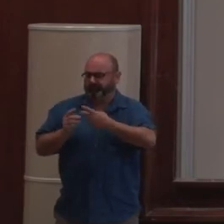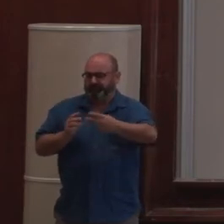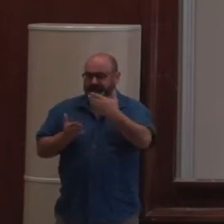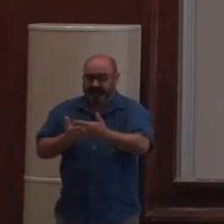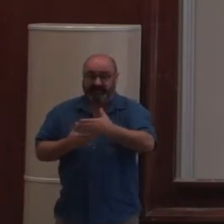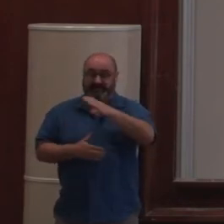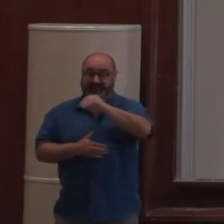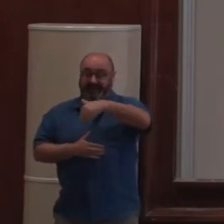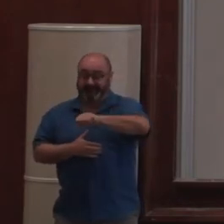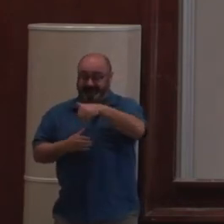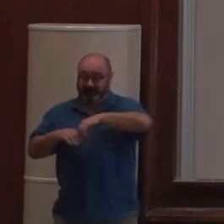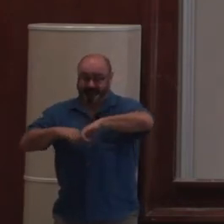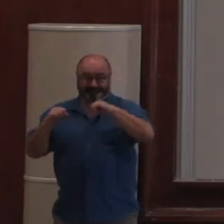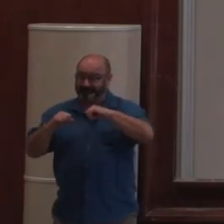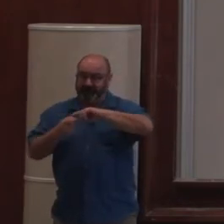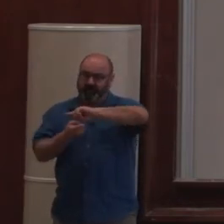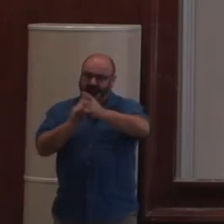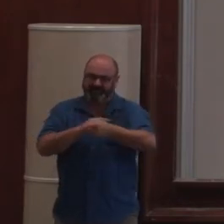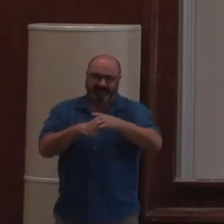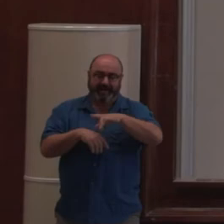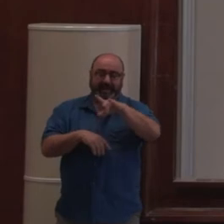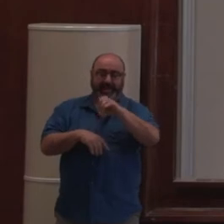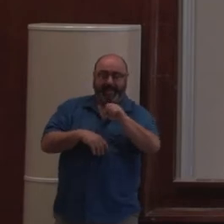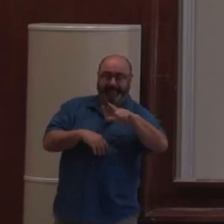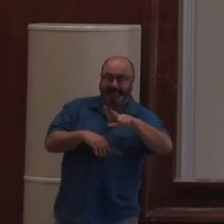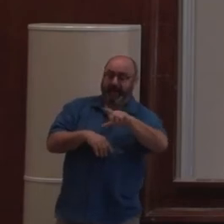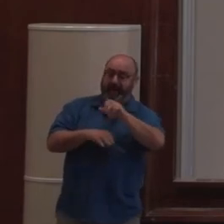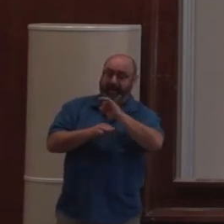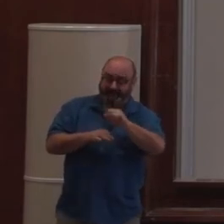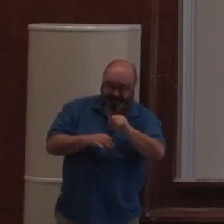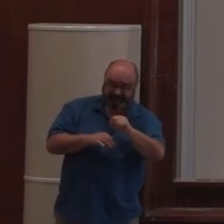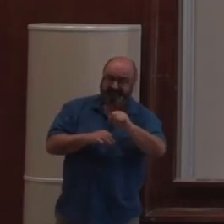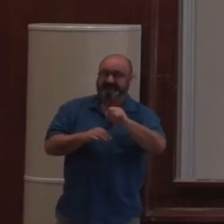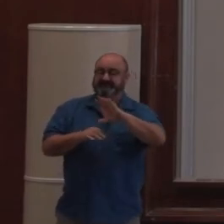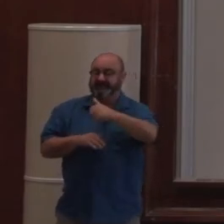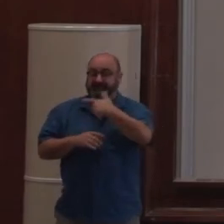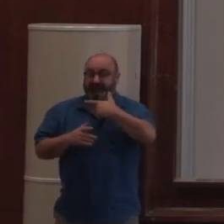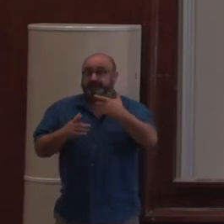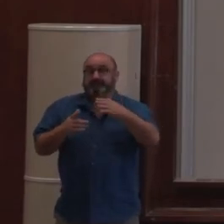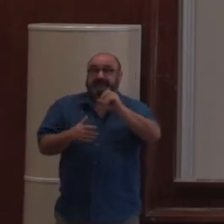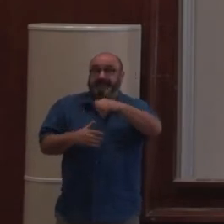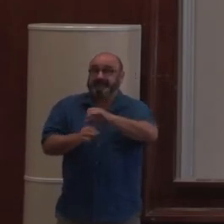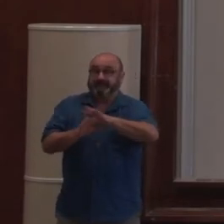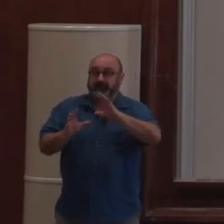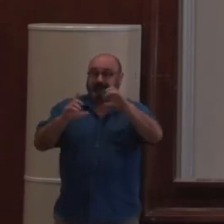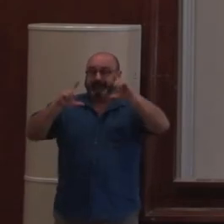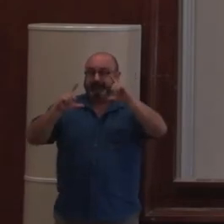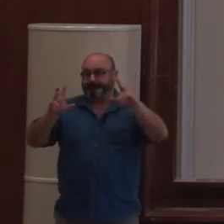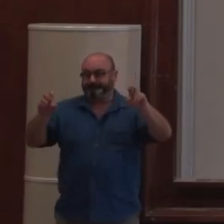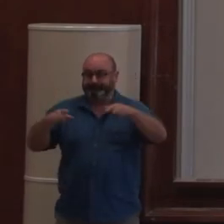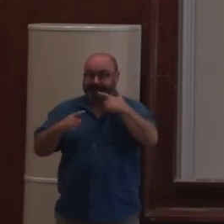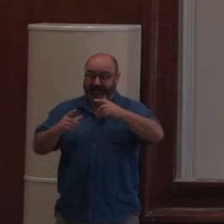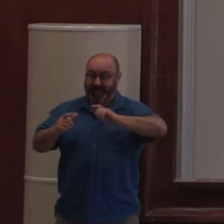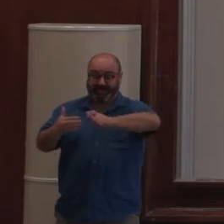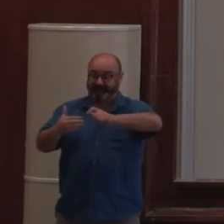de CMS parlent de ce qu'on appelle les headless CMS. C'est-à-dire le CMS sans tête, sans interface. On va faire un